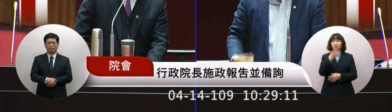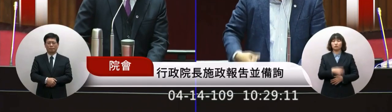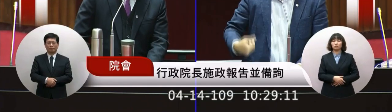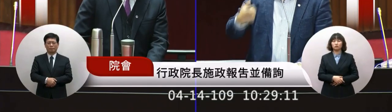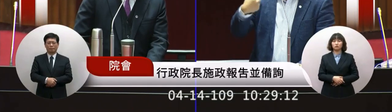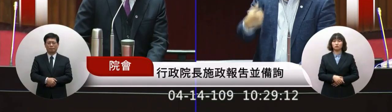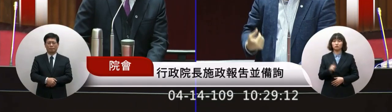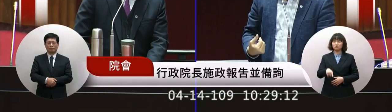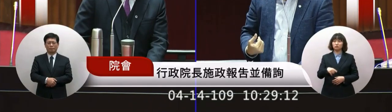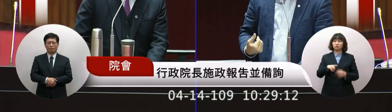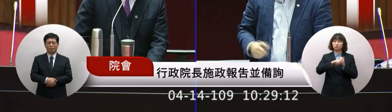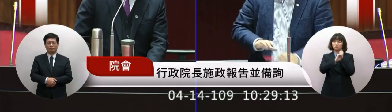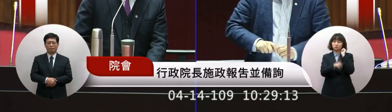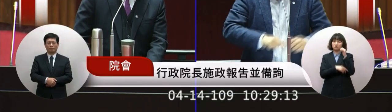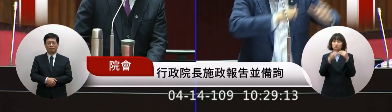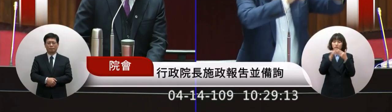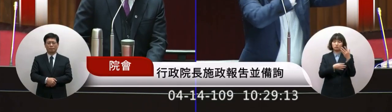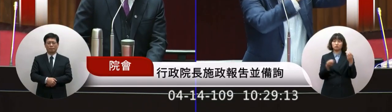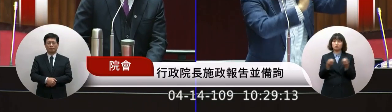這樣比較有努力